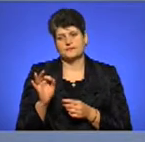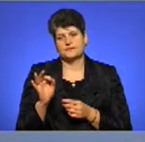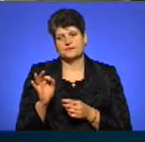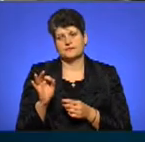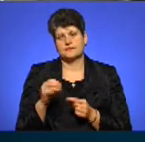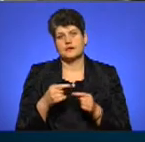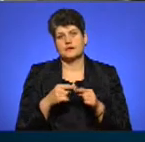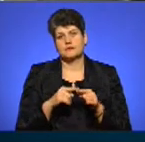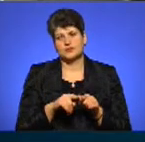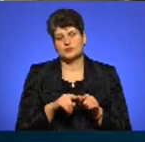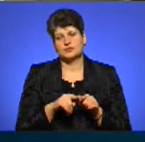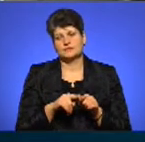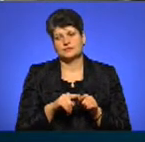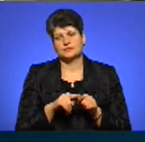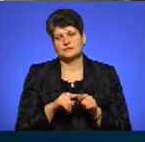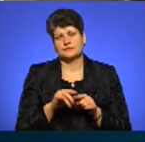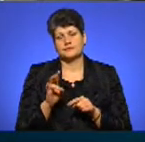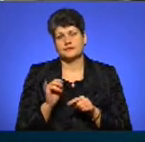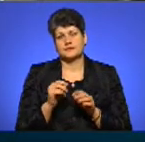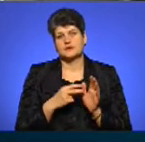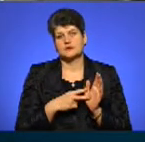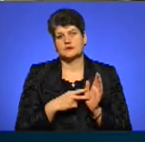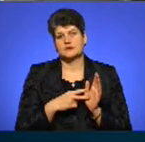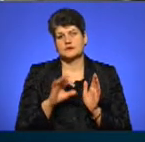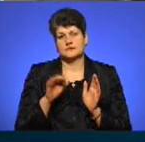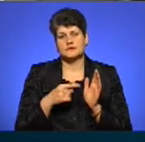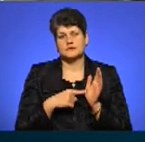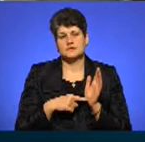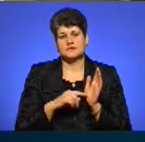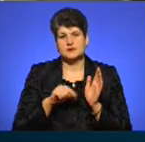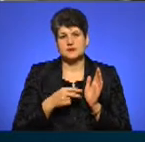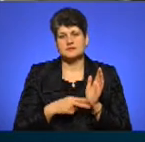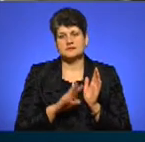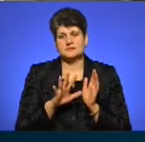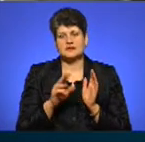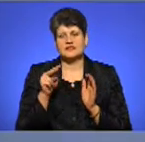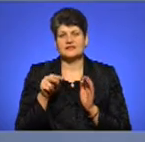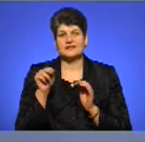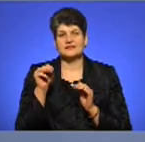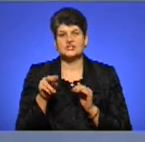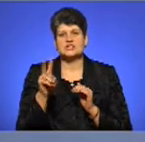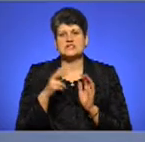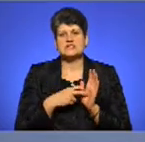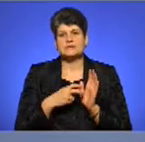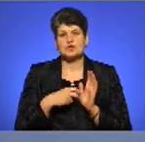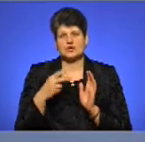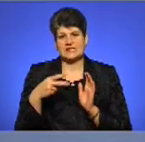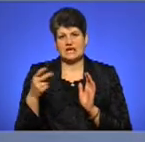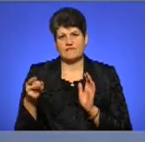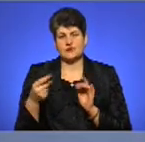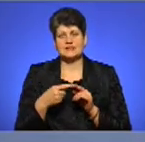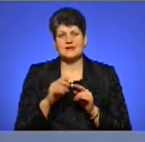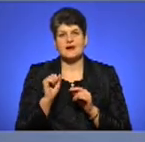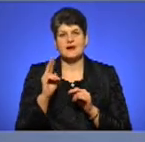І множимо на 75. 2 700 євро. Тобто ми маємо це тільки